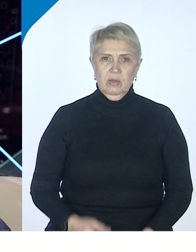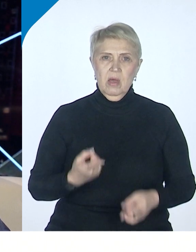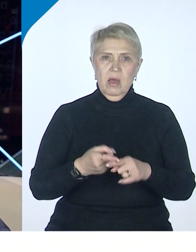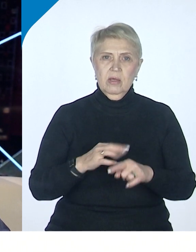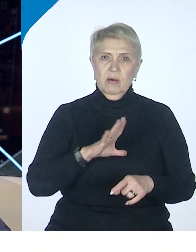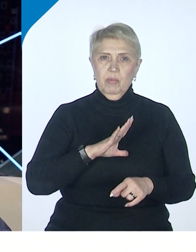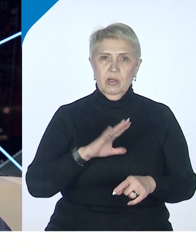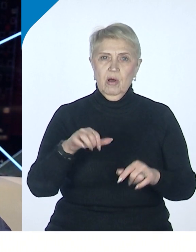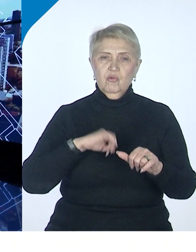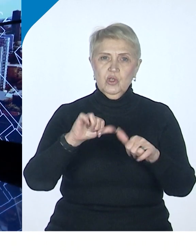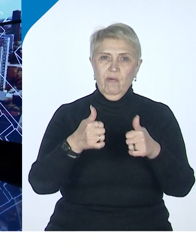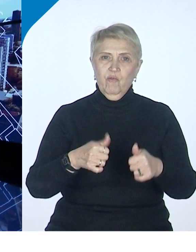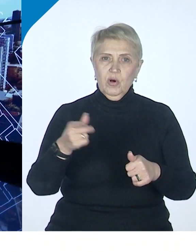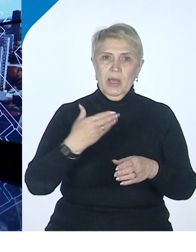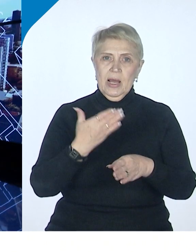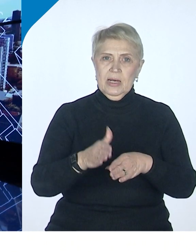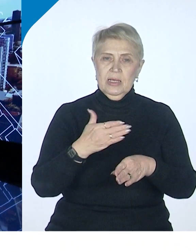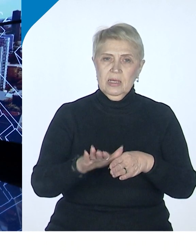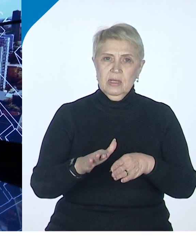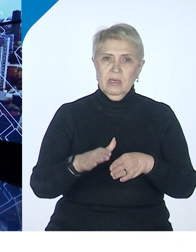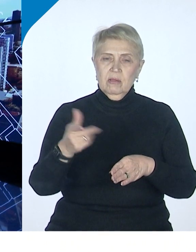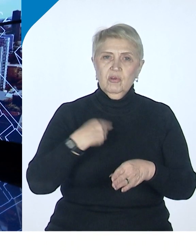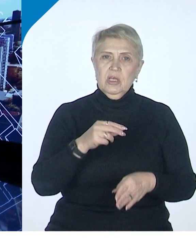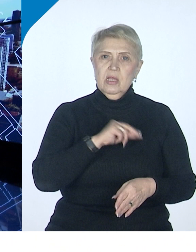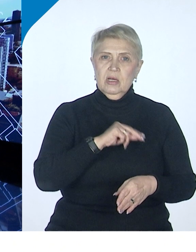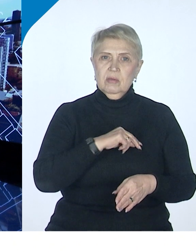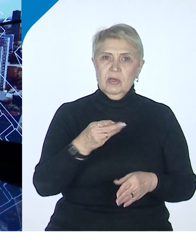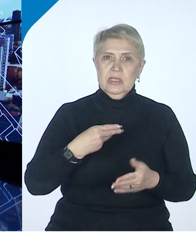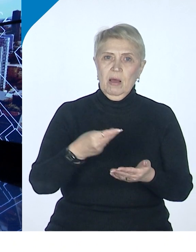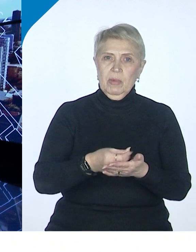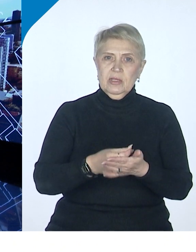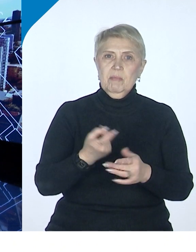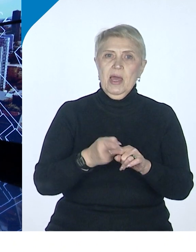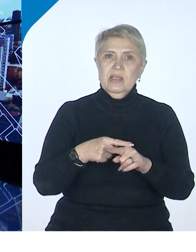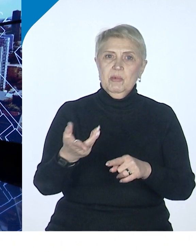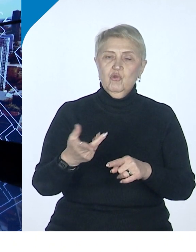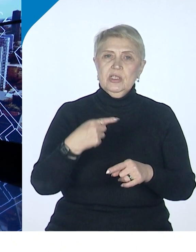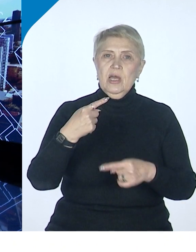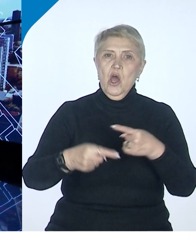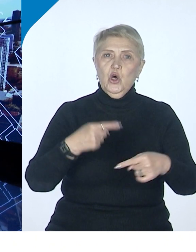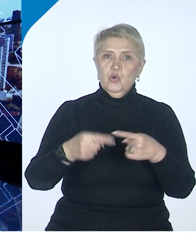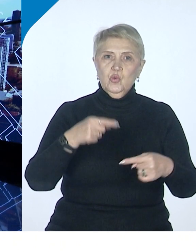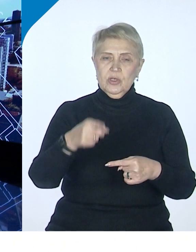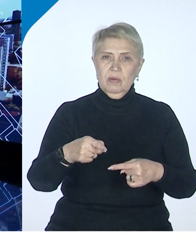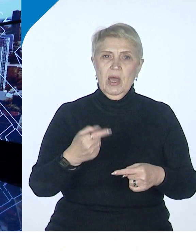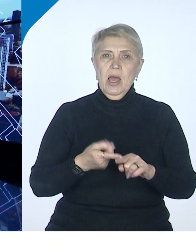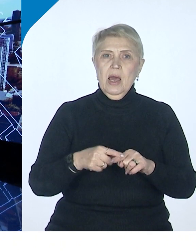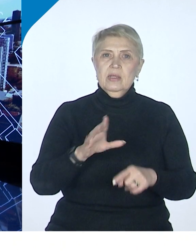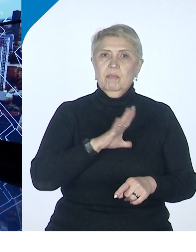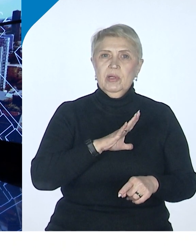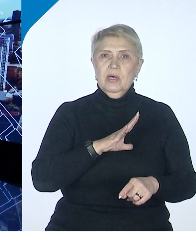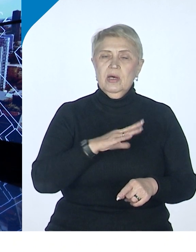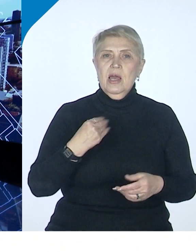кредита японцев на разработку ресурсов, с оплатой этими ресурсами. Но это была очень